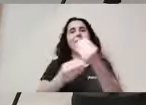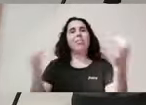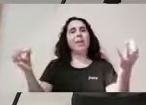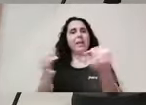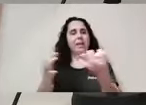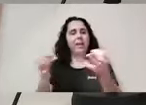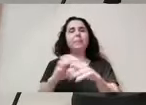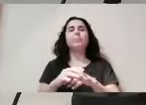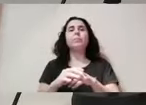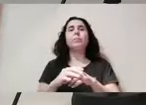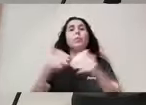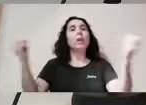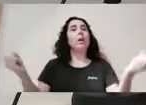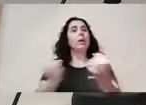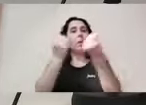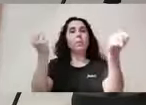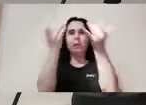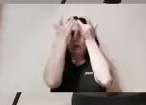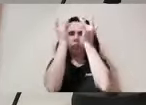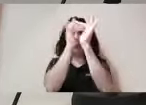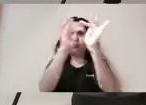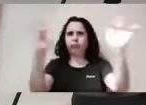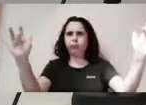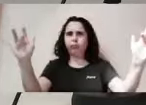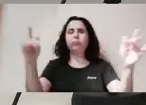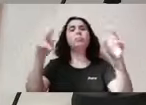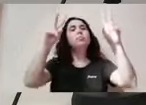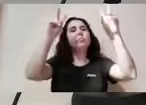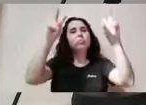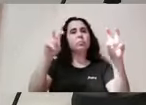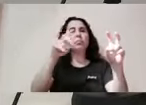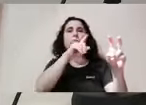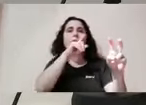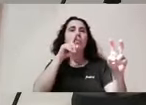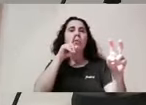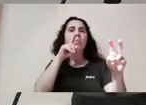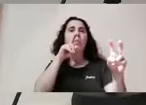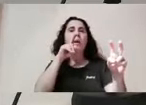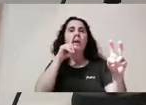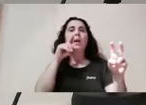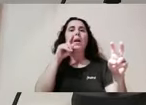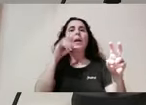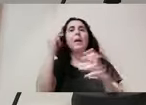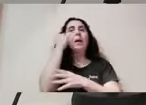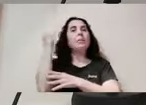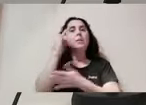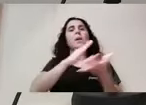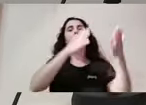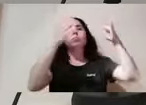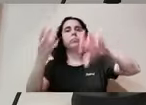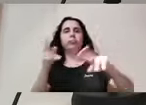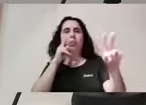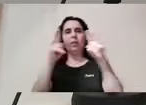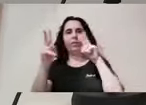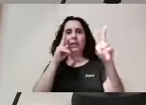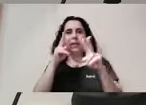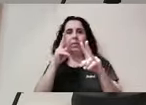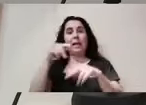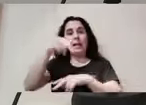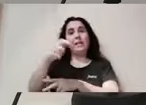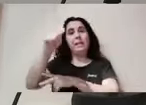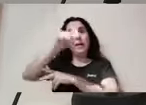que hem fet és fer una campanya que es diu Fer visible l'invisible, que presentem ara este mes,